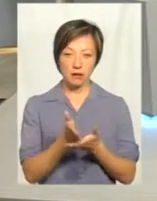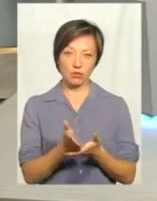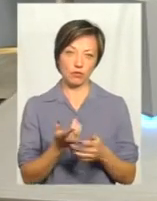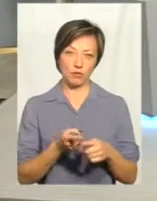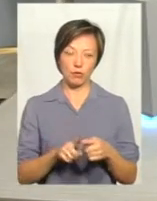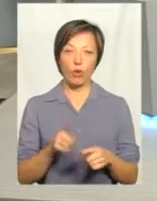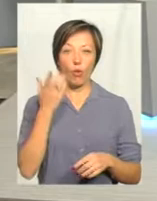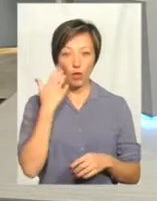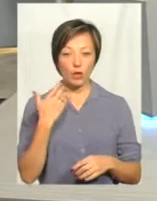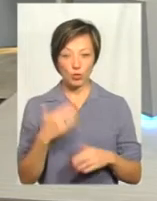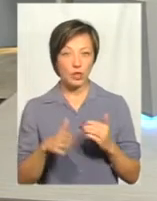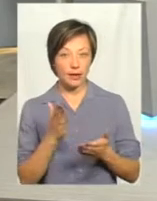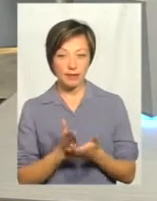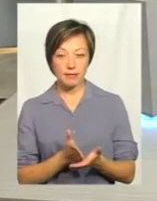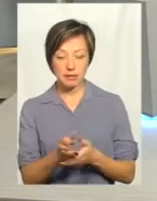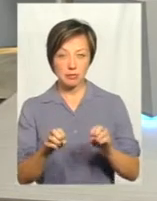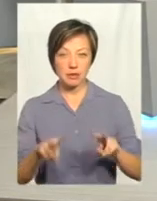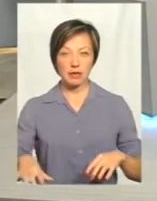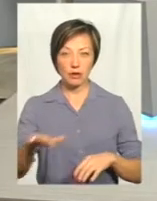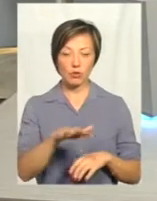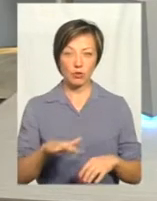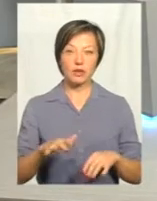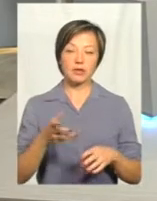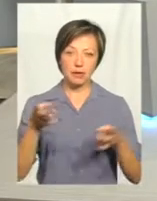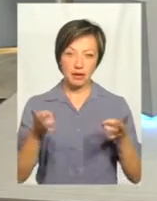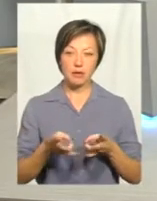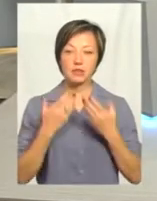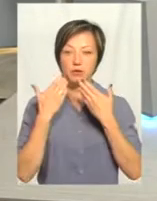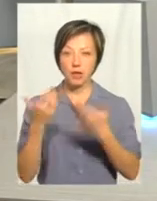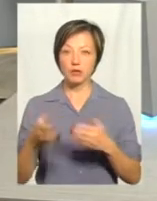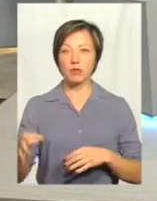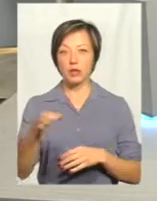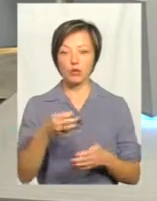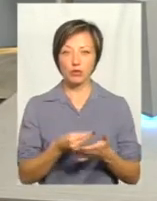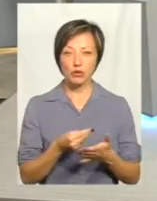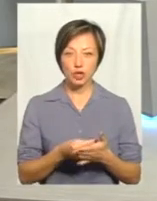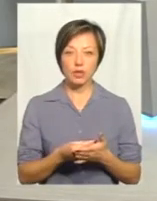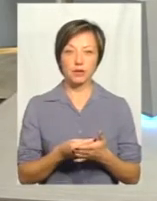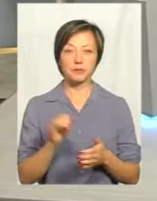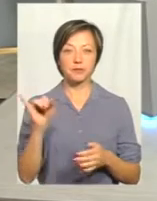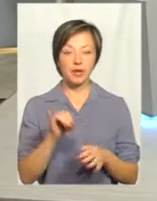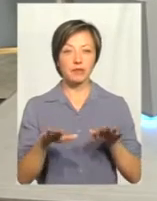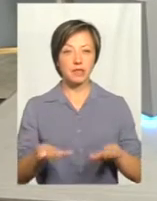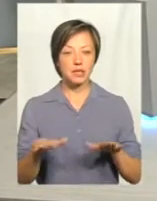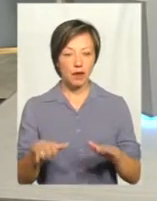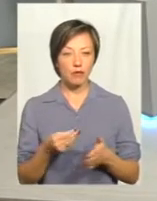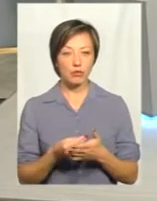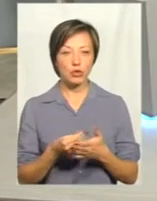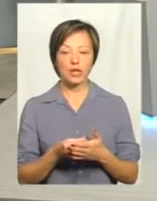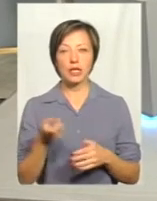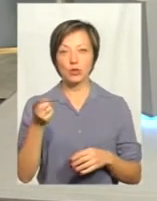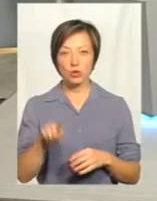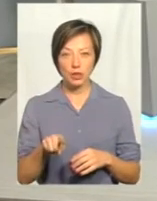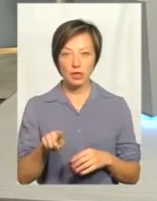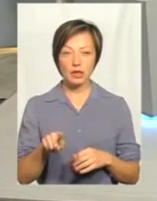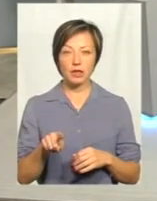напрямку. І тоді, коли це вже є спеціалізація території, тоді вже, звісно, треба звертатися і до обласного бюджету, і з місцевого бюджету, і тоді